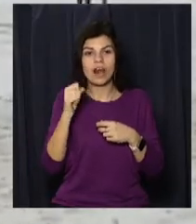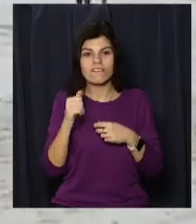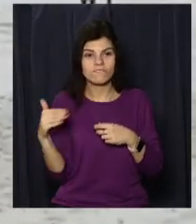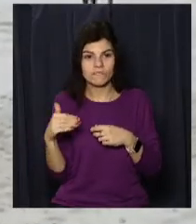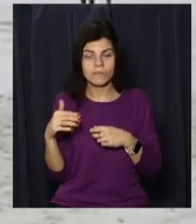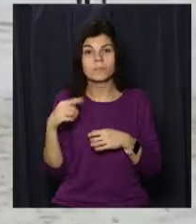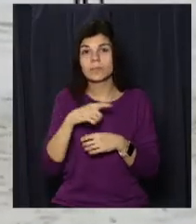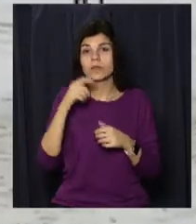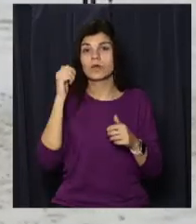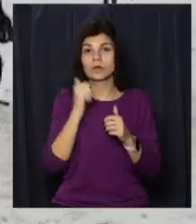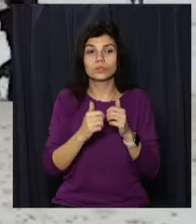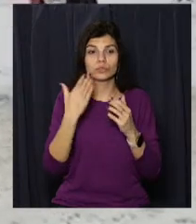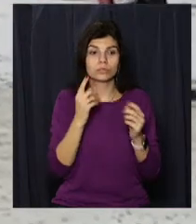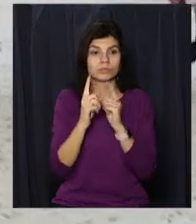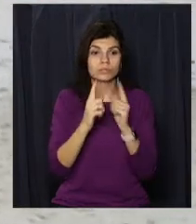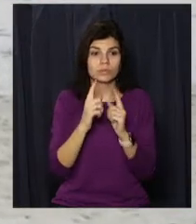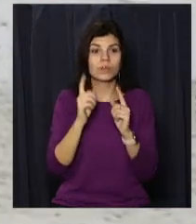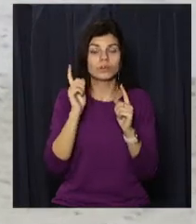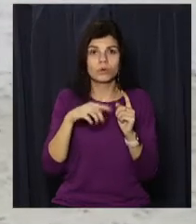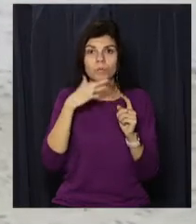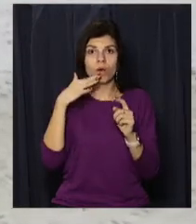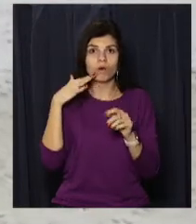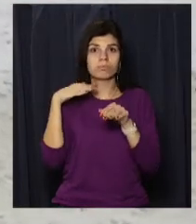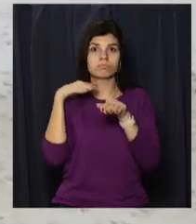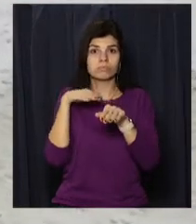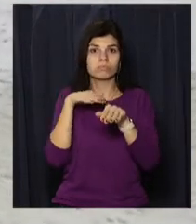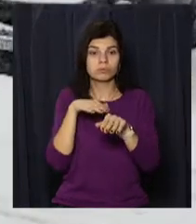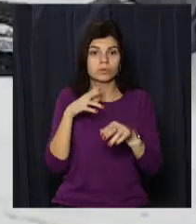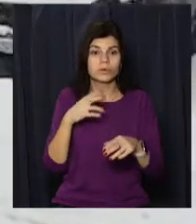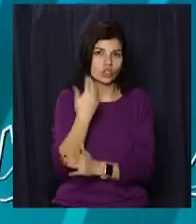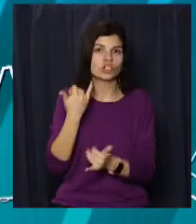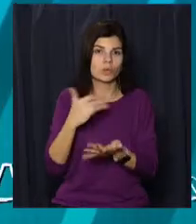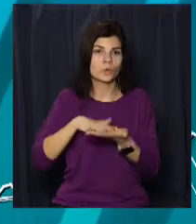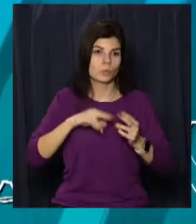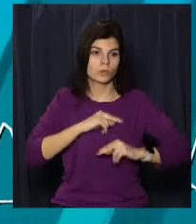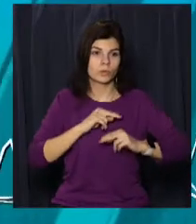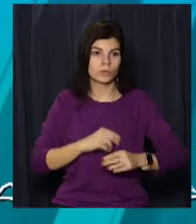ще декілька трамвайних маршрутів також затрималися. Наразі рух трамваю відновили.